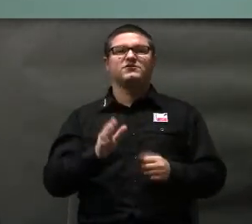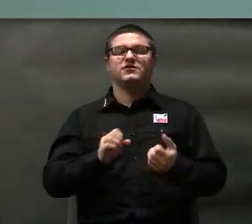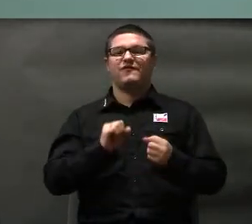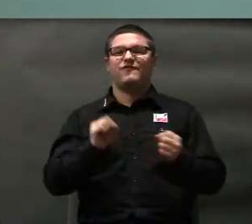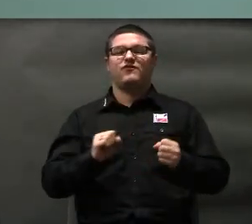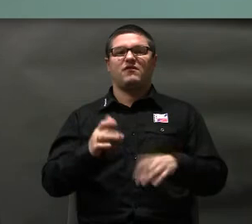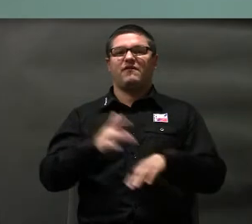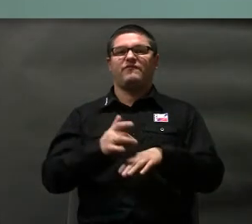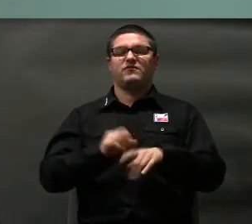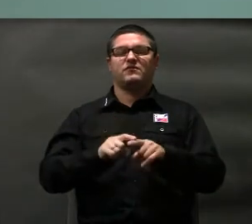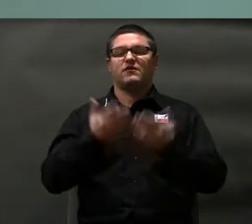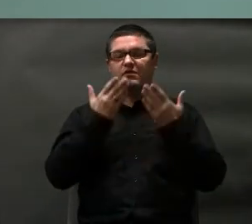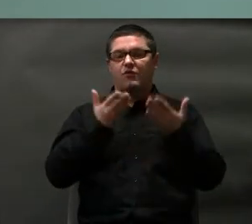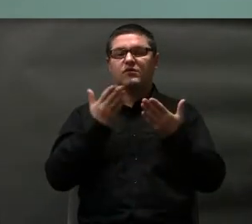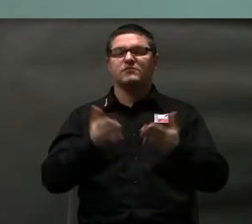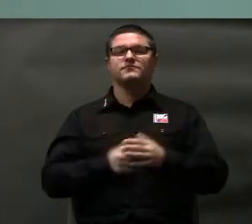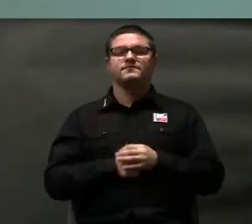efektu na uczeń.